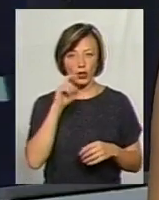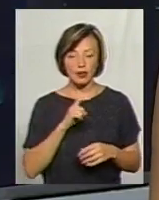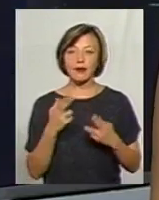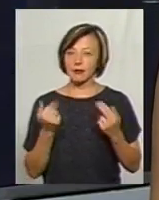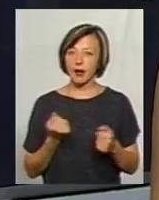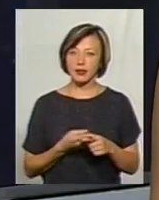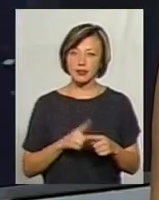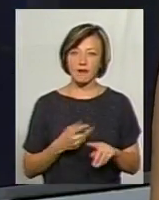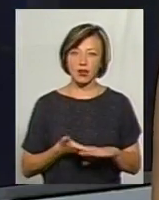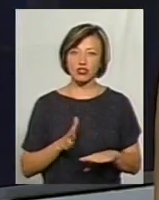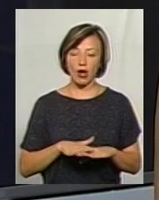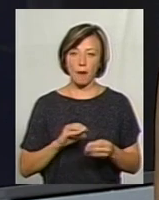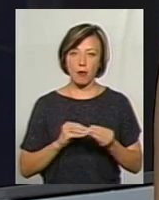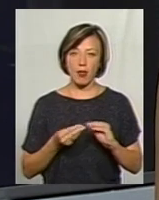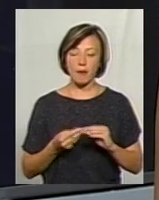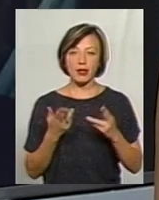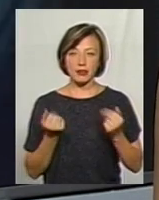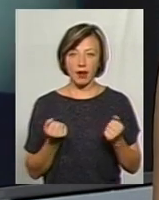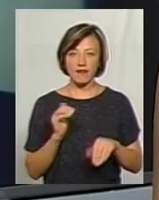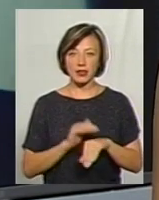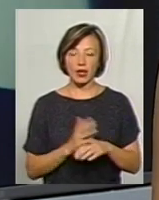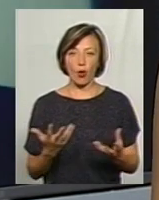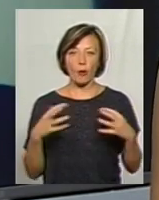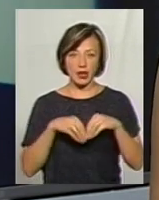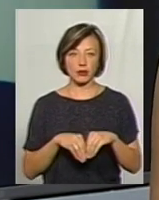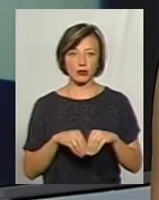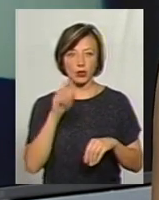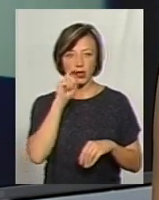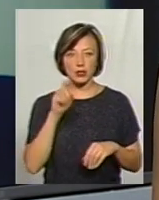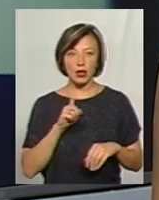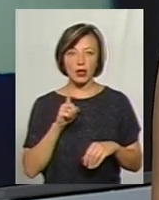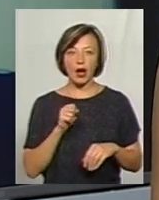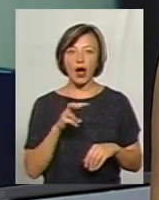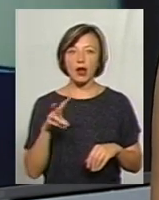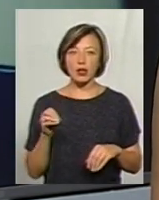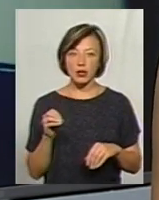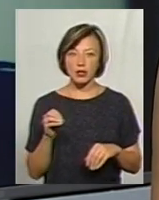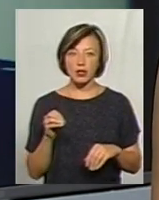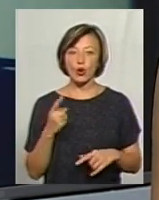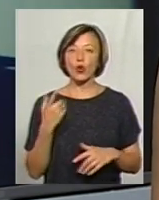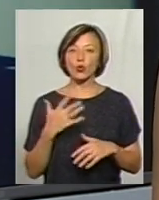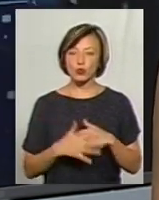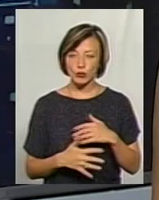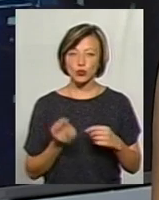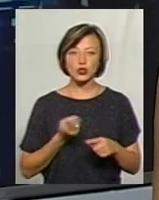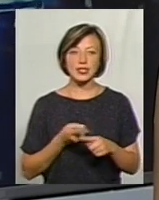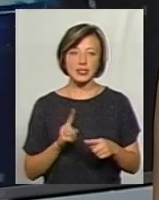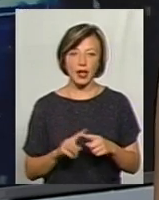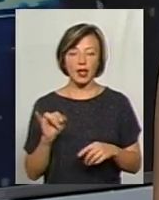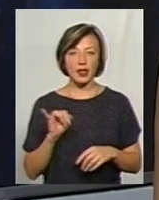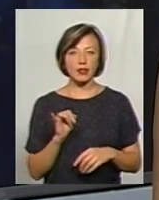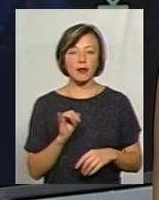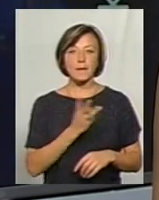Це важка проблема, важкий фактор, який об'єднує Україну. Але розуміючи це і